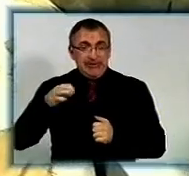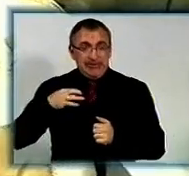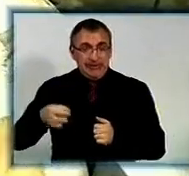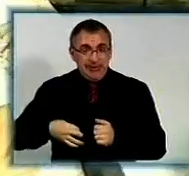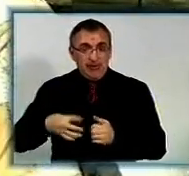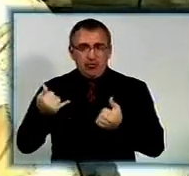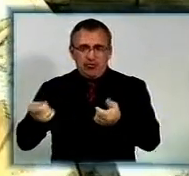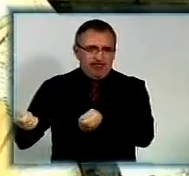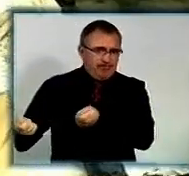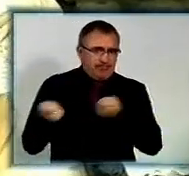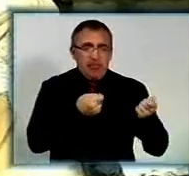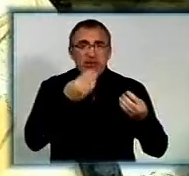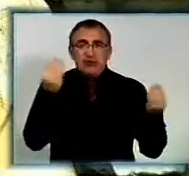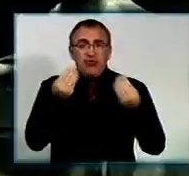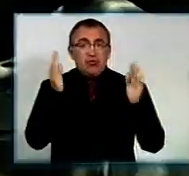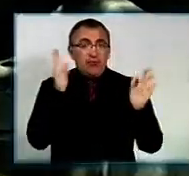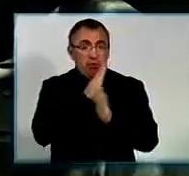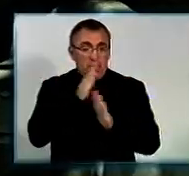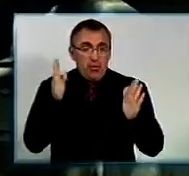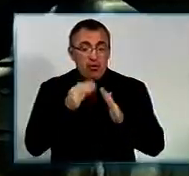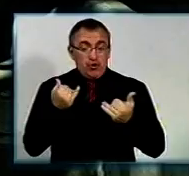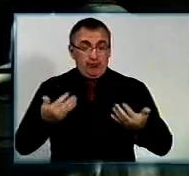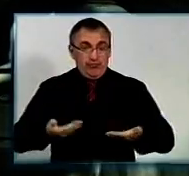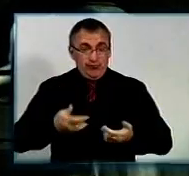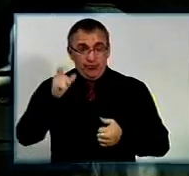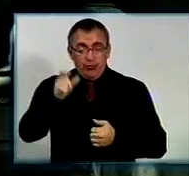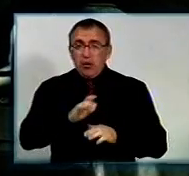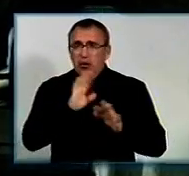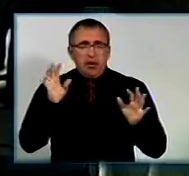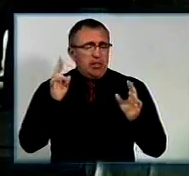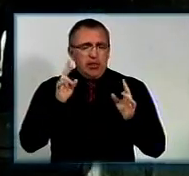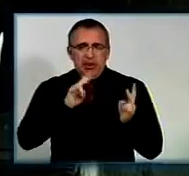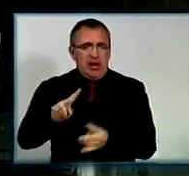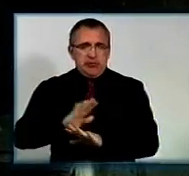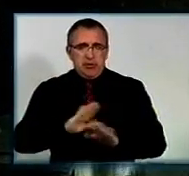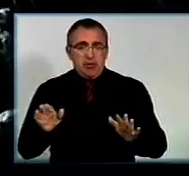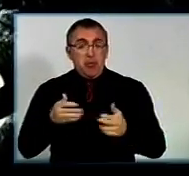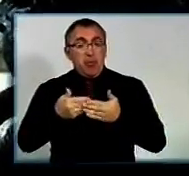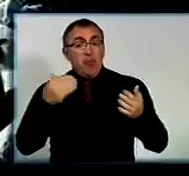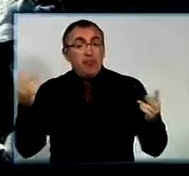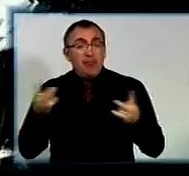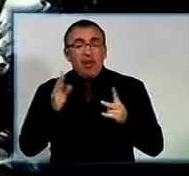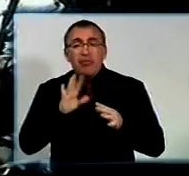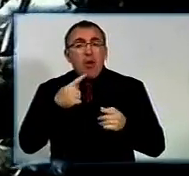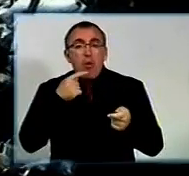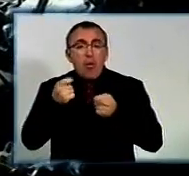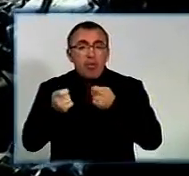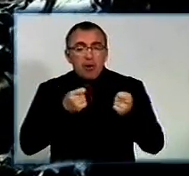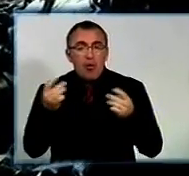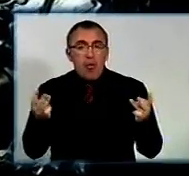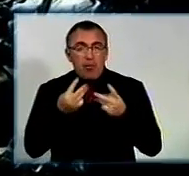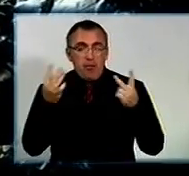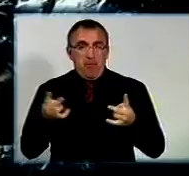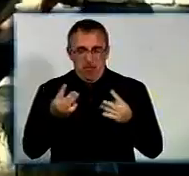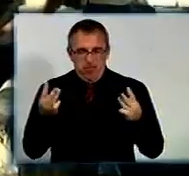Його одразу винесли на свіже повітря. Нині життю чоловіка нічого не загрожує. Попередня причина пожежі – необереження поводження із вогнем